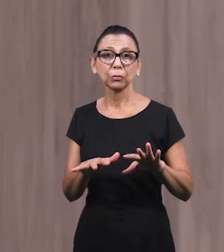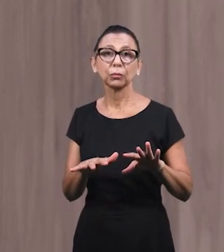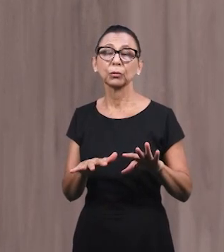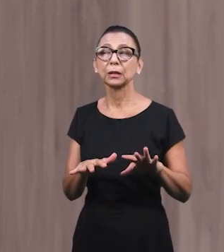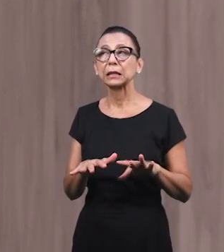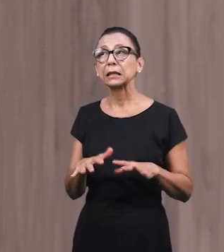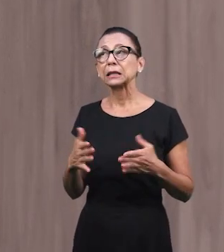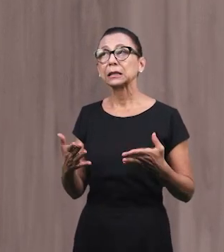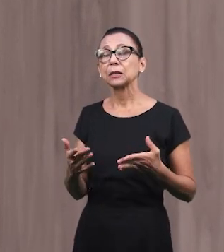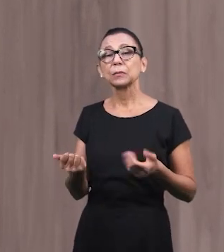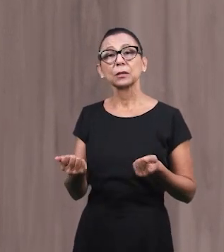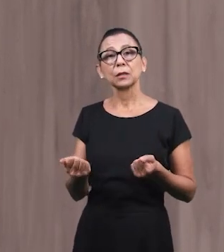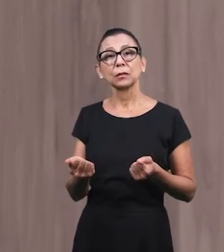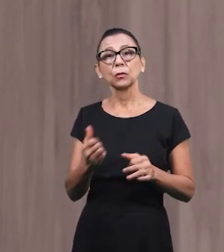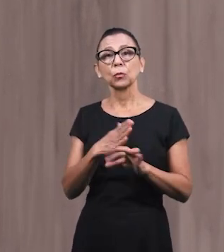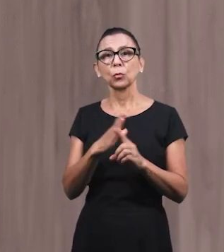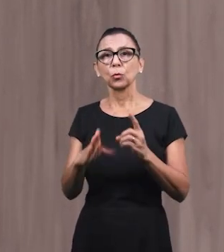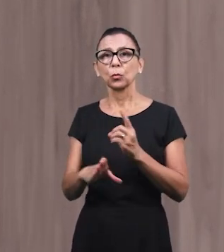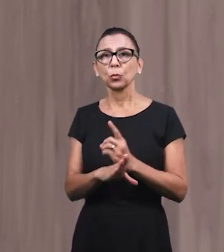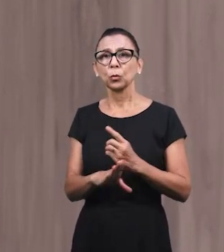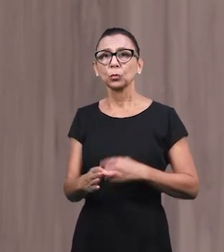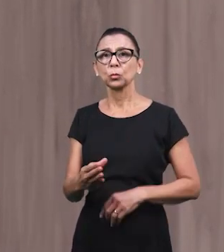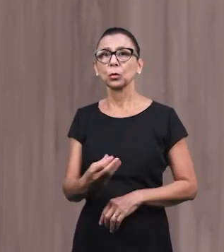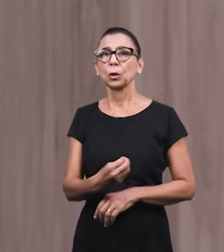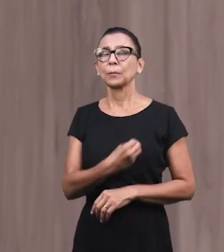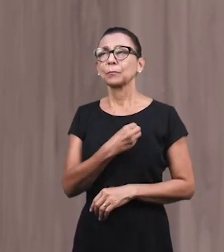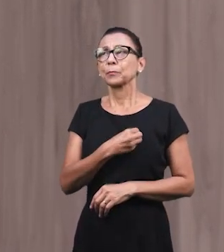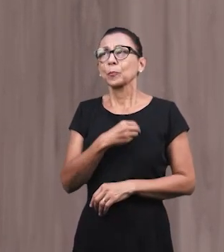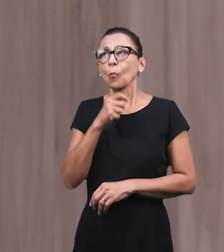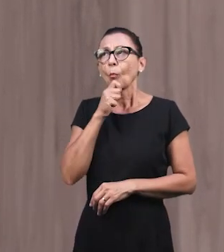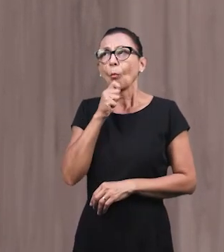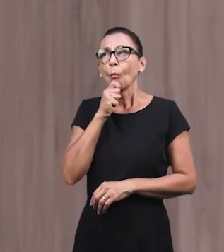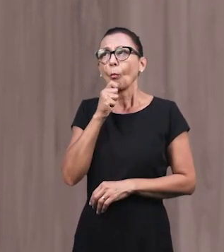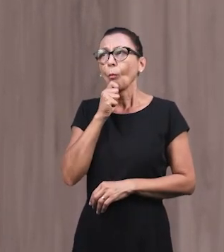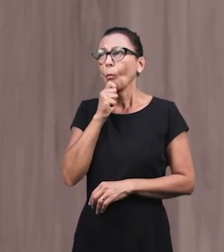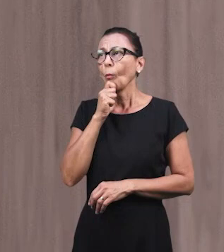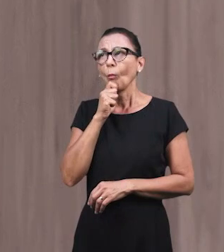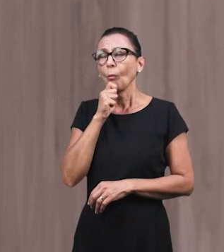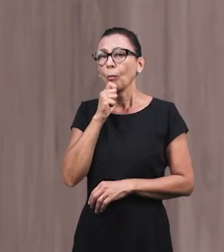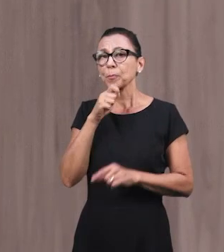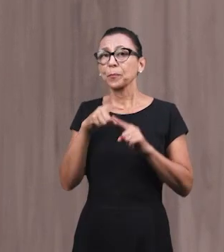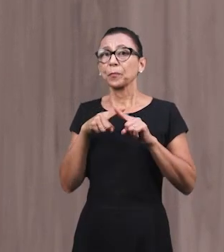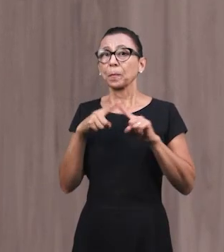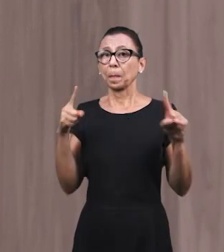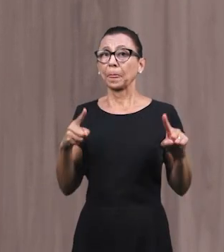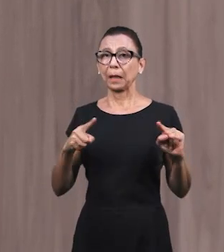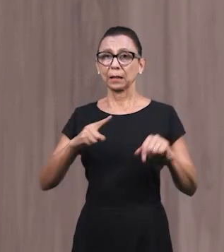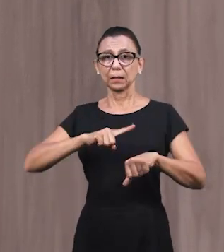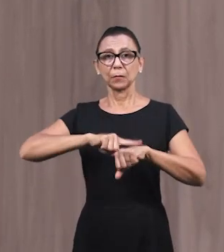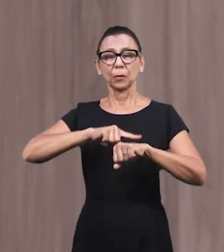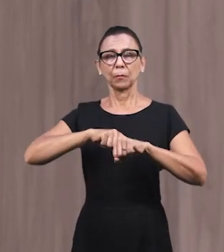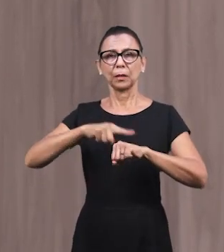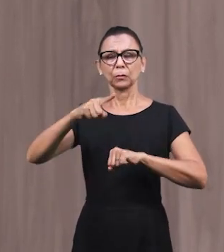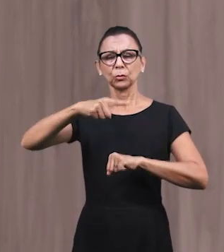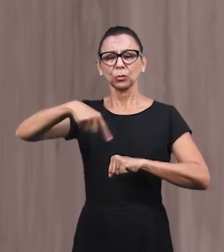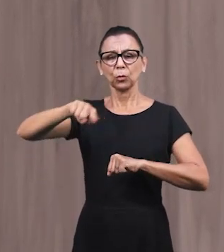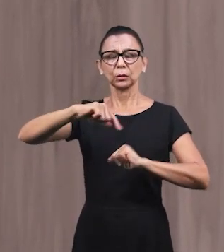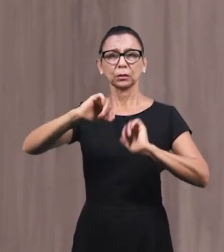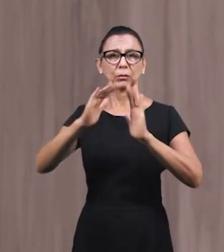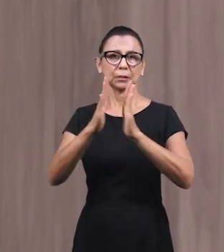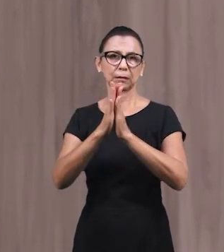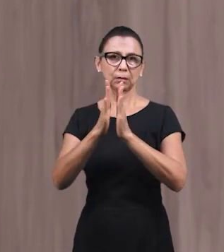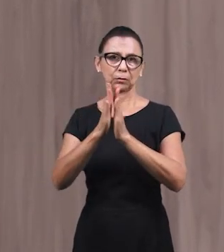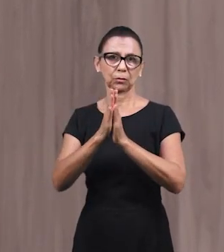И люди Кто не может Участвовать В богослужении Онлайн Мы